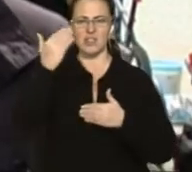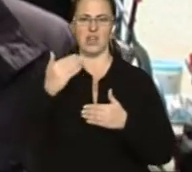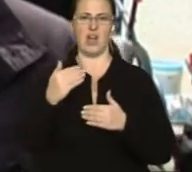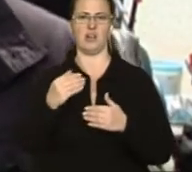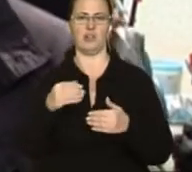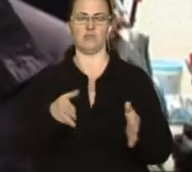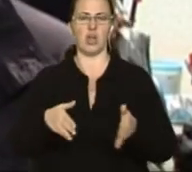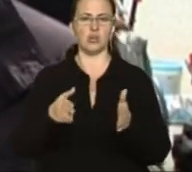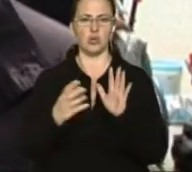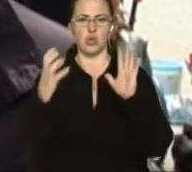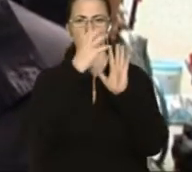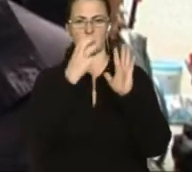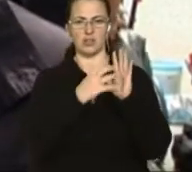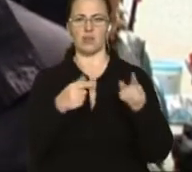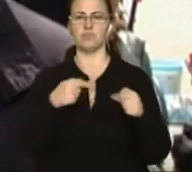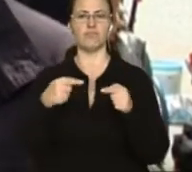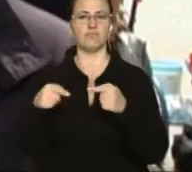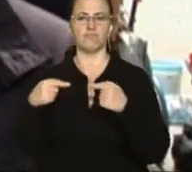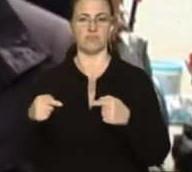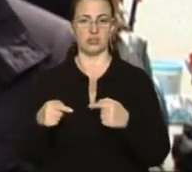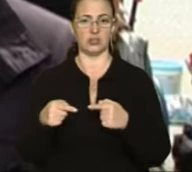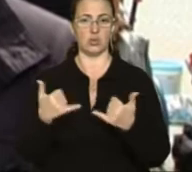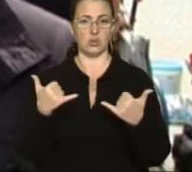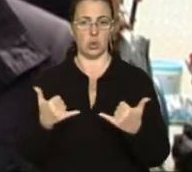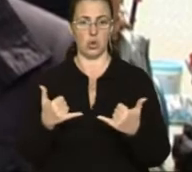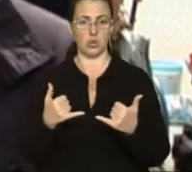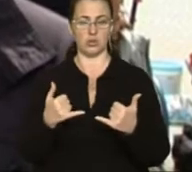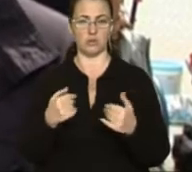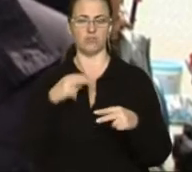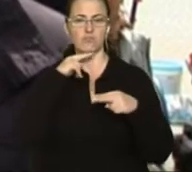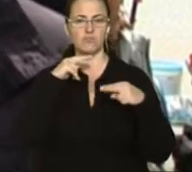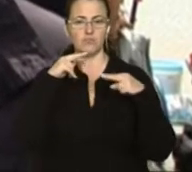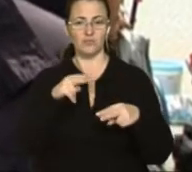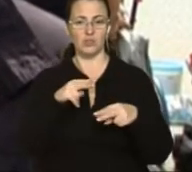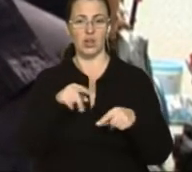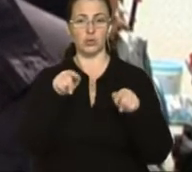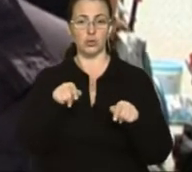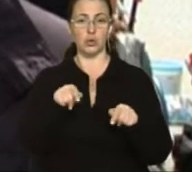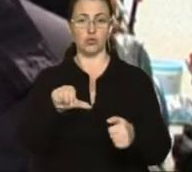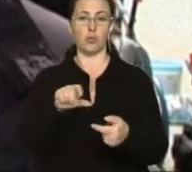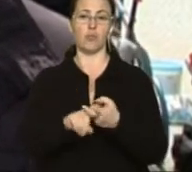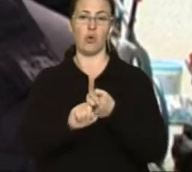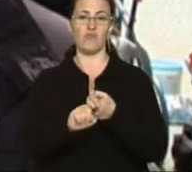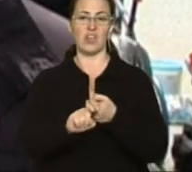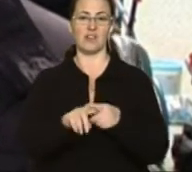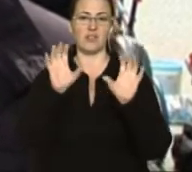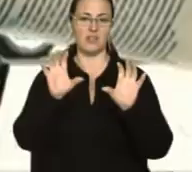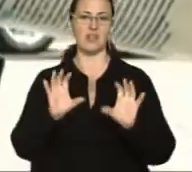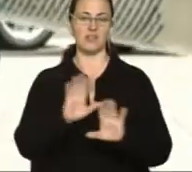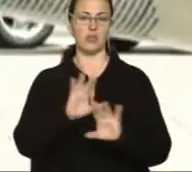чи на інших елементах благоустрою. Сьогодні акцентуємося на ті, що пов'язані з незаконною